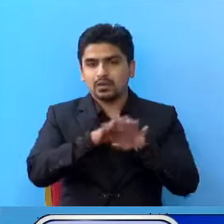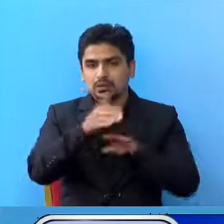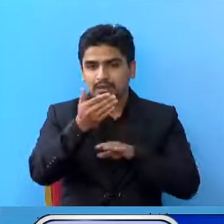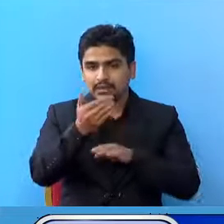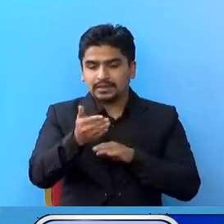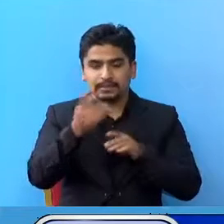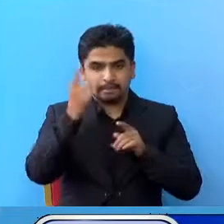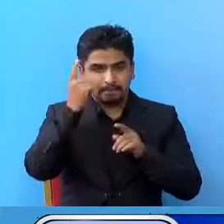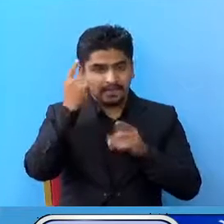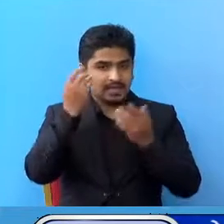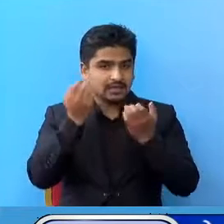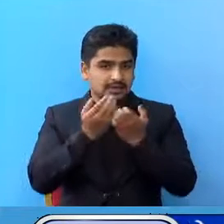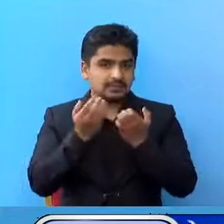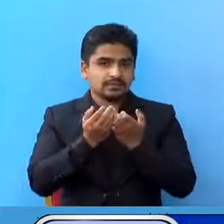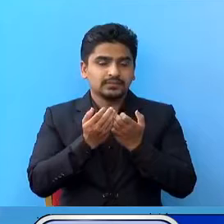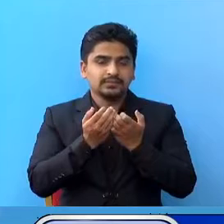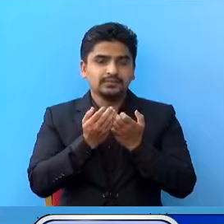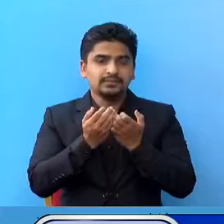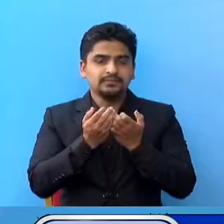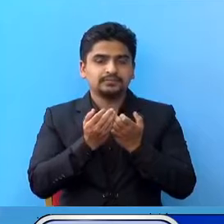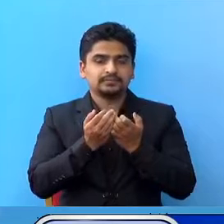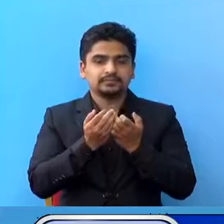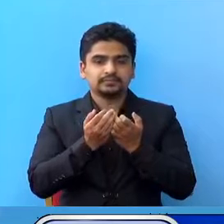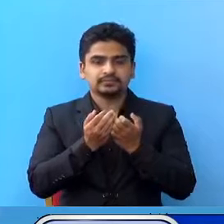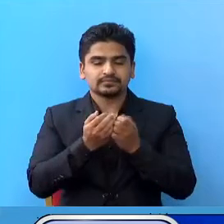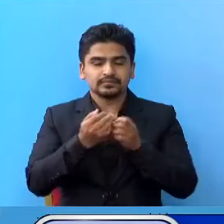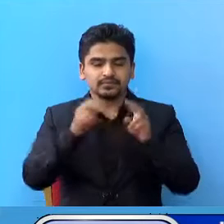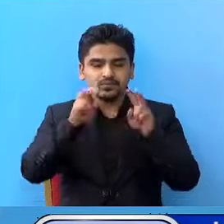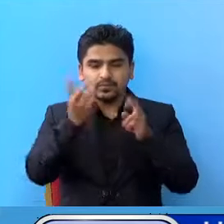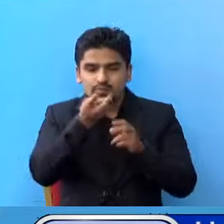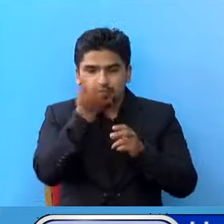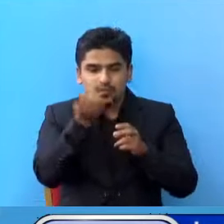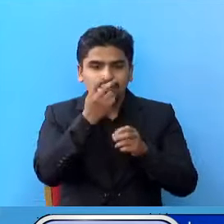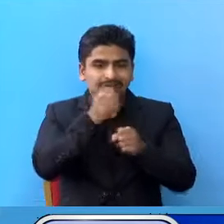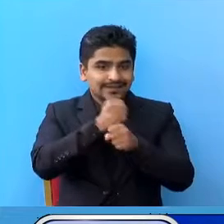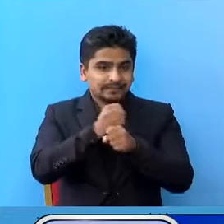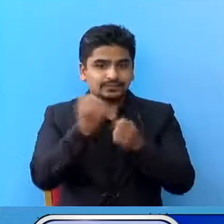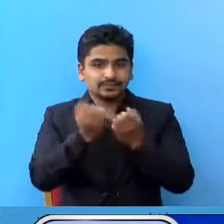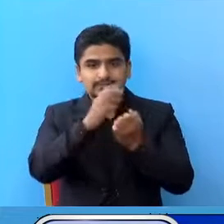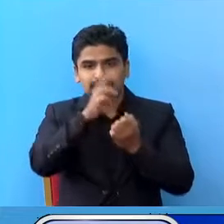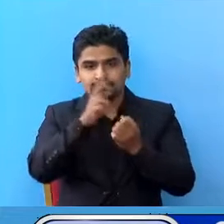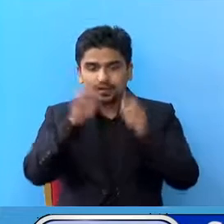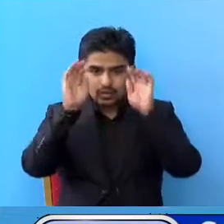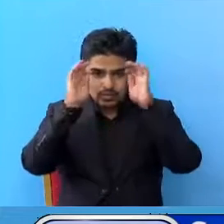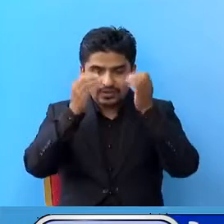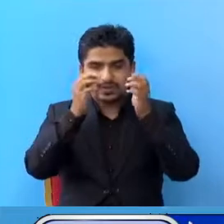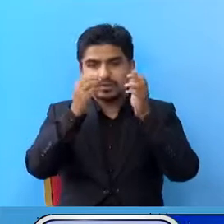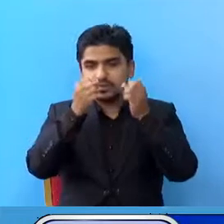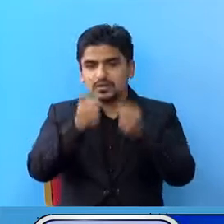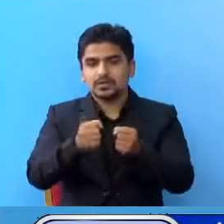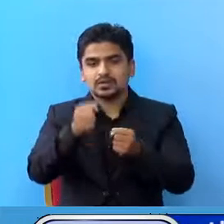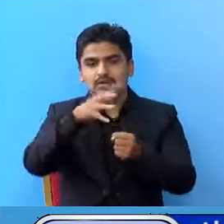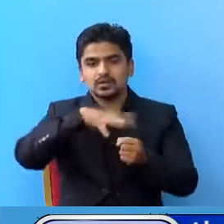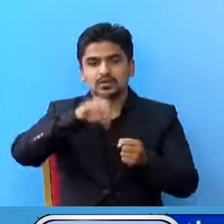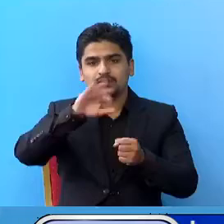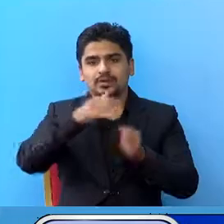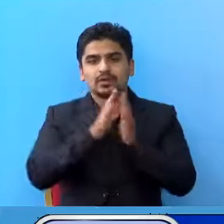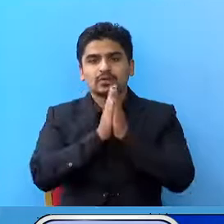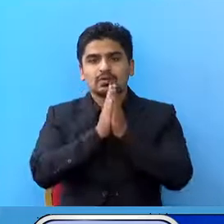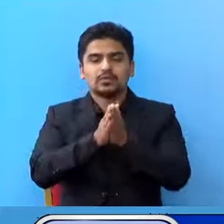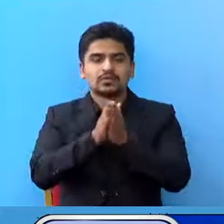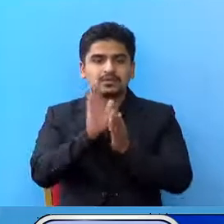ख्याल गरेरा खोजी उद्दार कारी हरू गर्न तथा सुरच्छित रहन सबई लाई